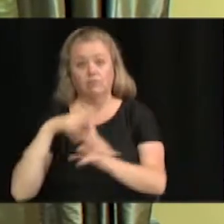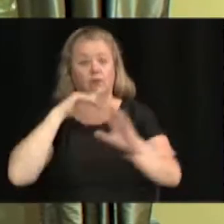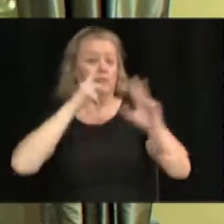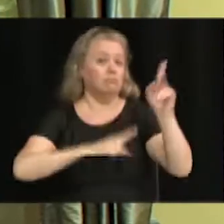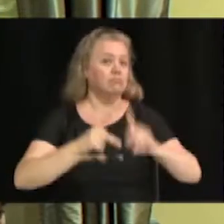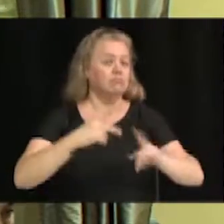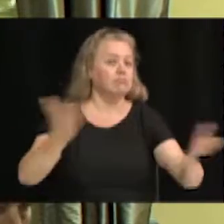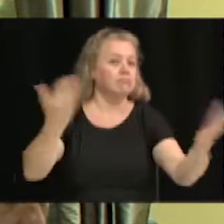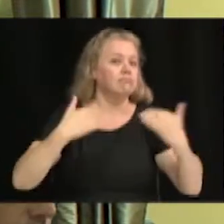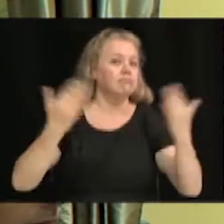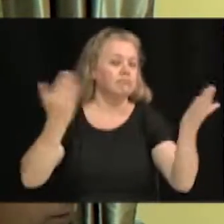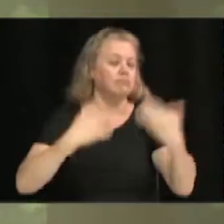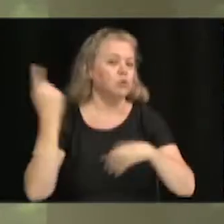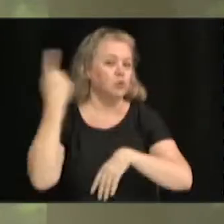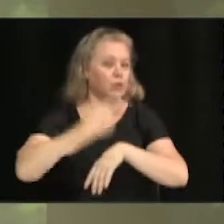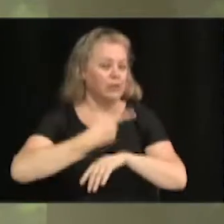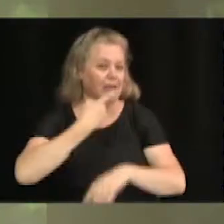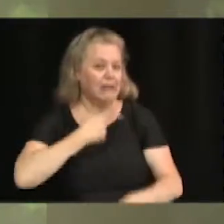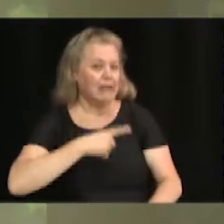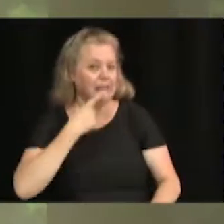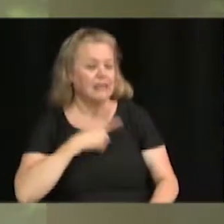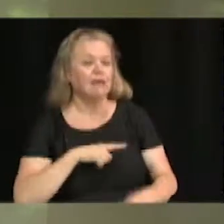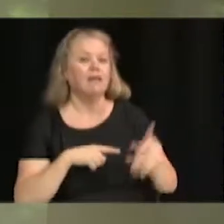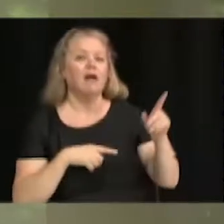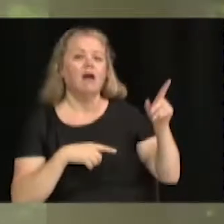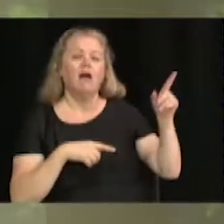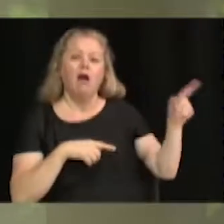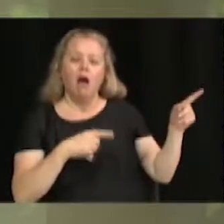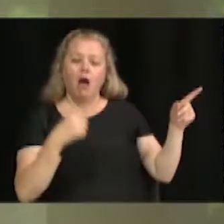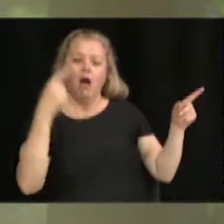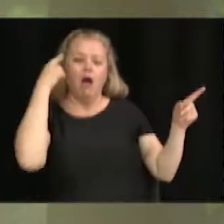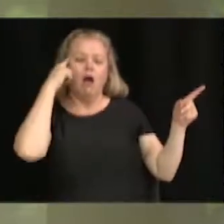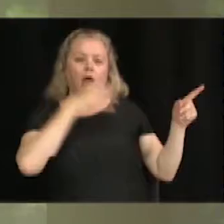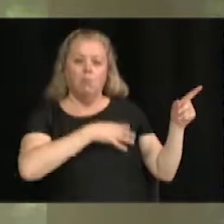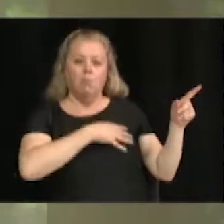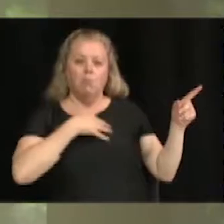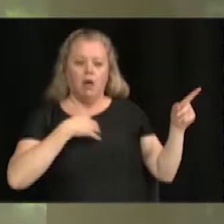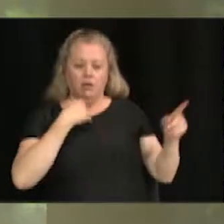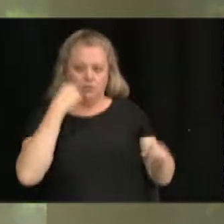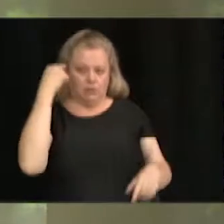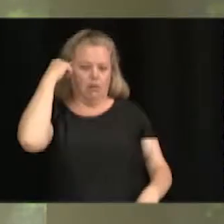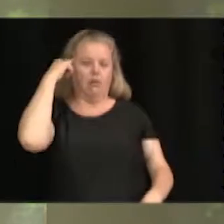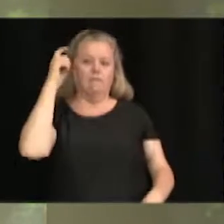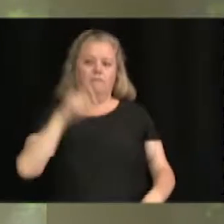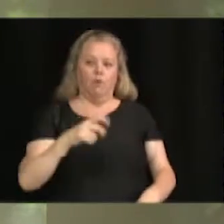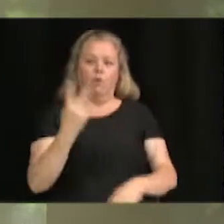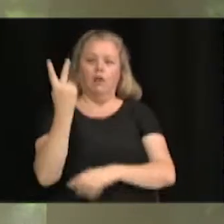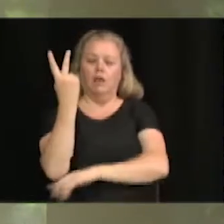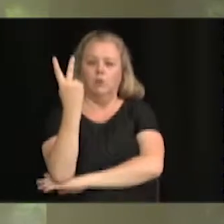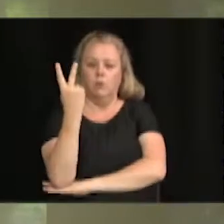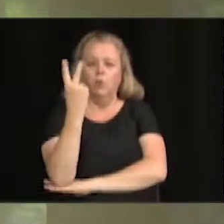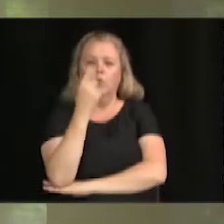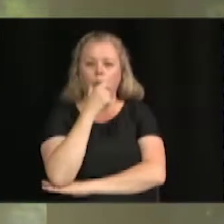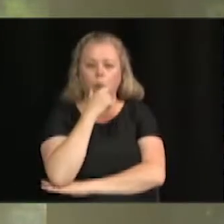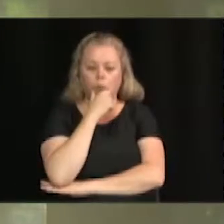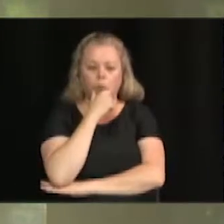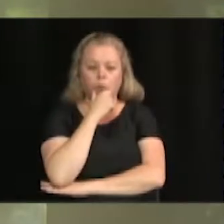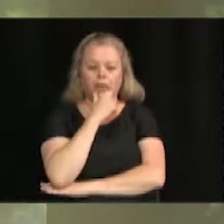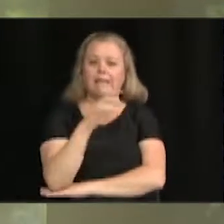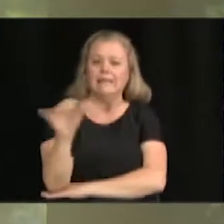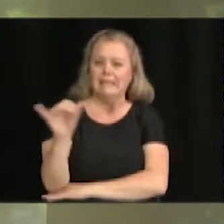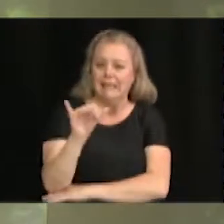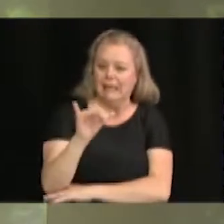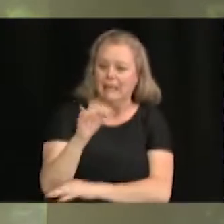particulièrement intéressante. Ça me fait penser qu'il faut que je fasse les deux. Tu n pas le choix. Je sais que notre collègue qui est absent ce soir, Yannick, en avait